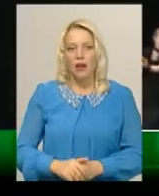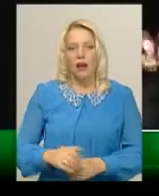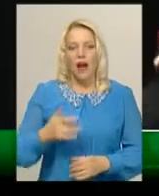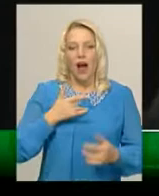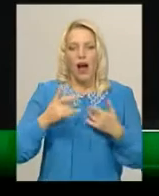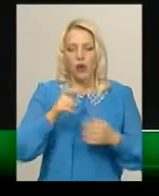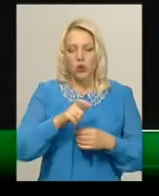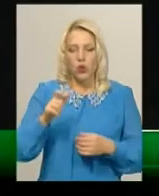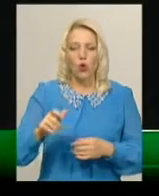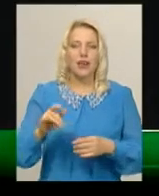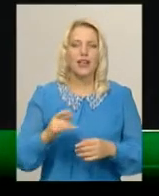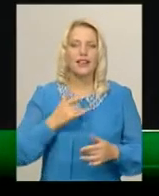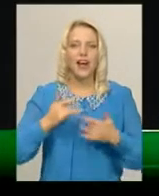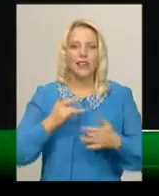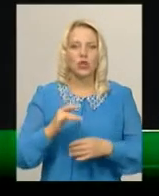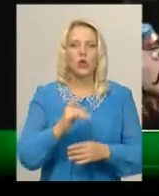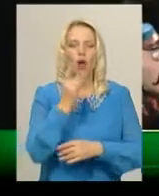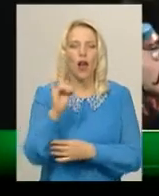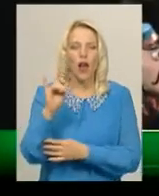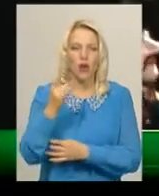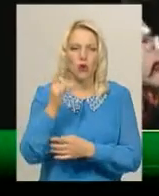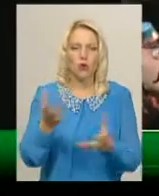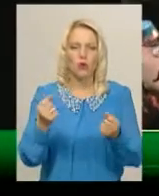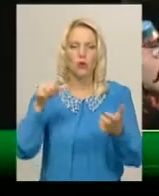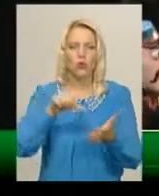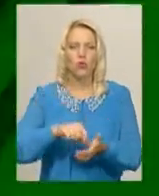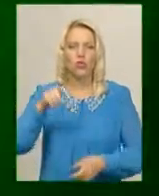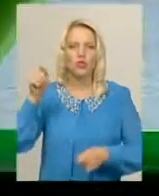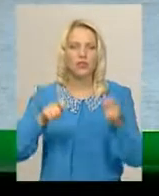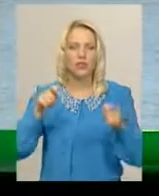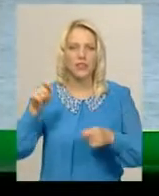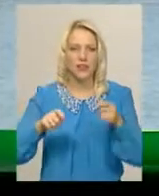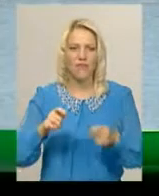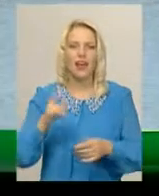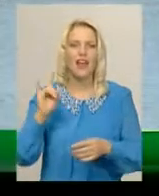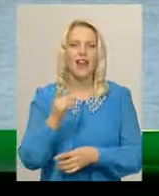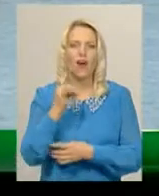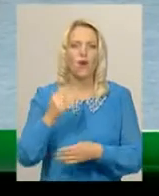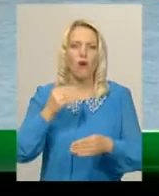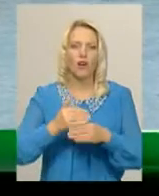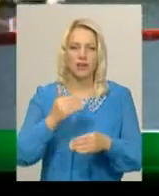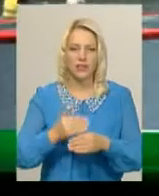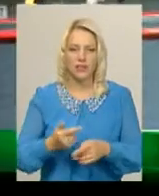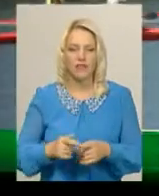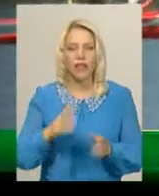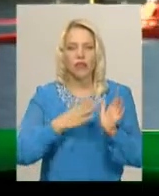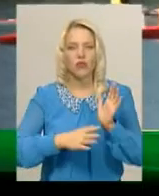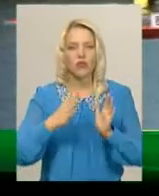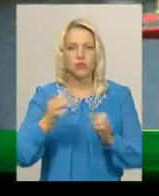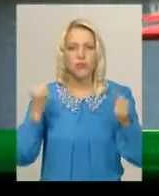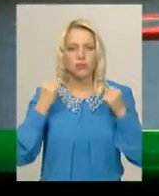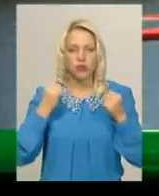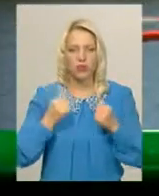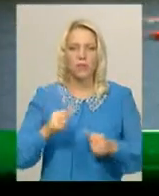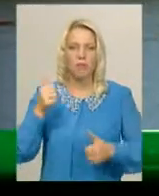театру «Ляльок» беруть участь у всеукраїнському фестивалі лялькових вистав. 95 висловальників двох областей змагалися на